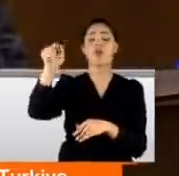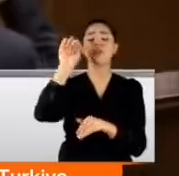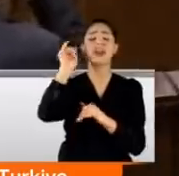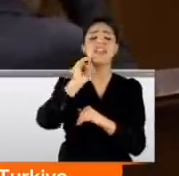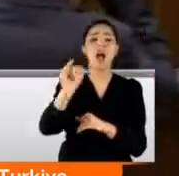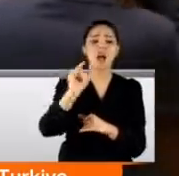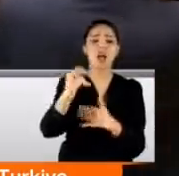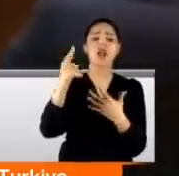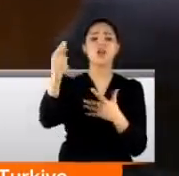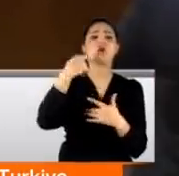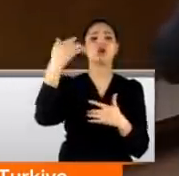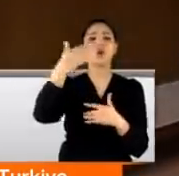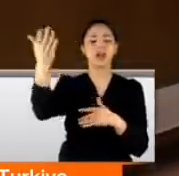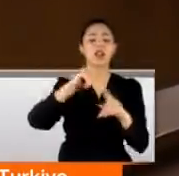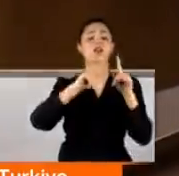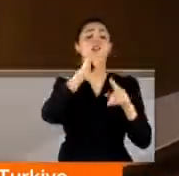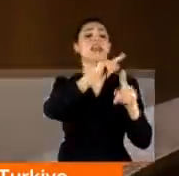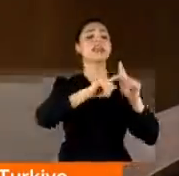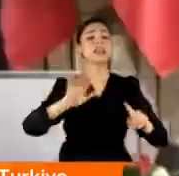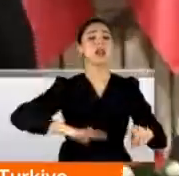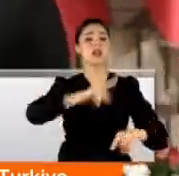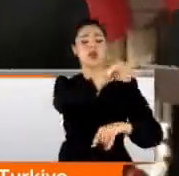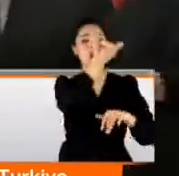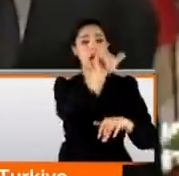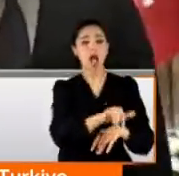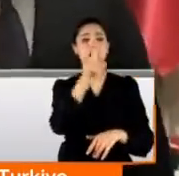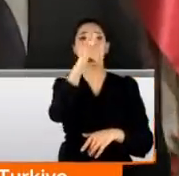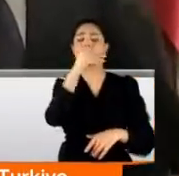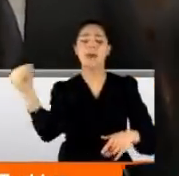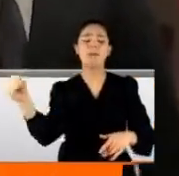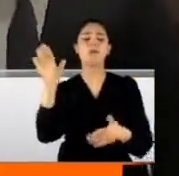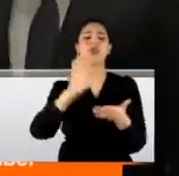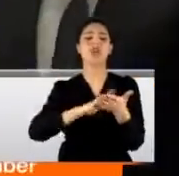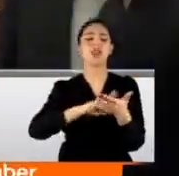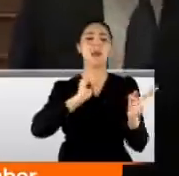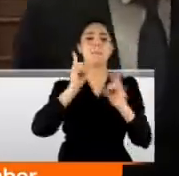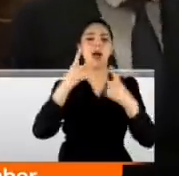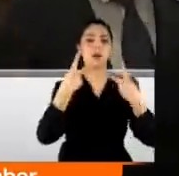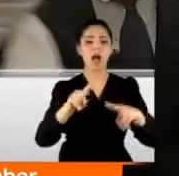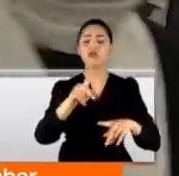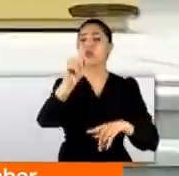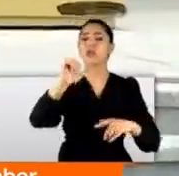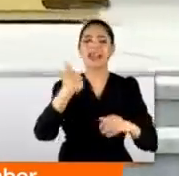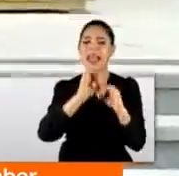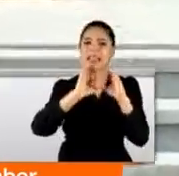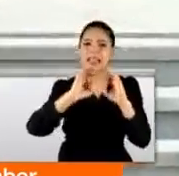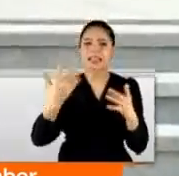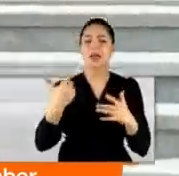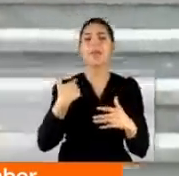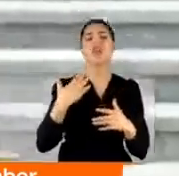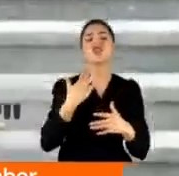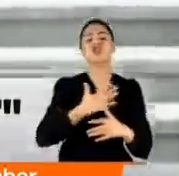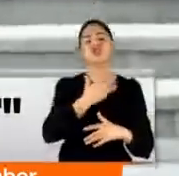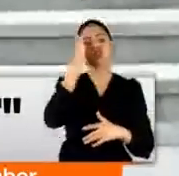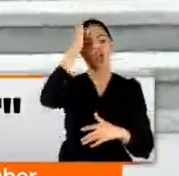Cumhurbaşkanı Erdoğan Kılıçdaroğlu hakkında 1 milyon liralık manevi tazminat davası açtı. Gerekçe olarak da onur, şeref ve